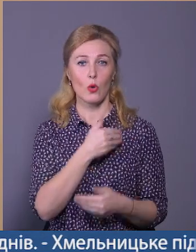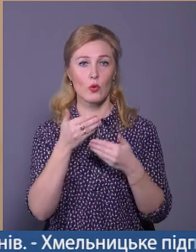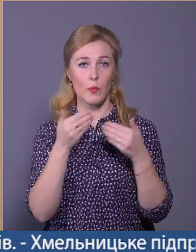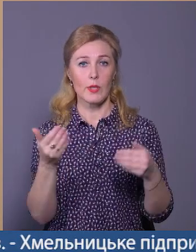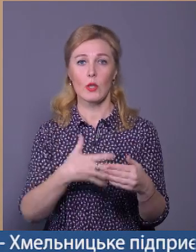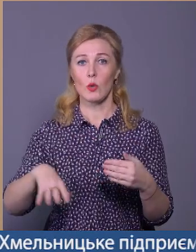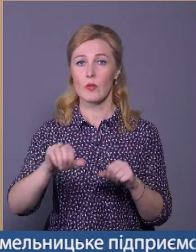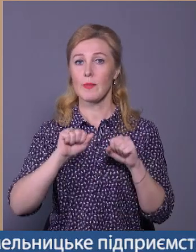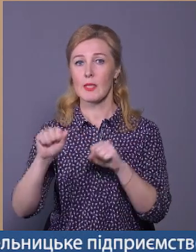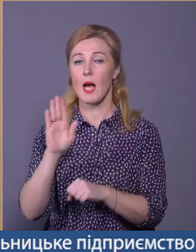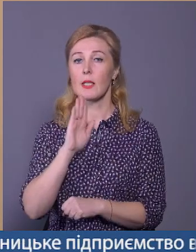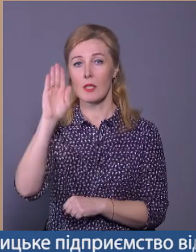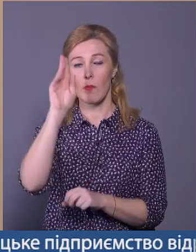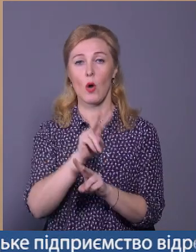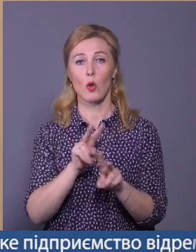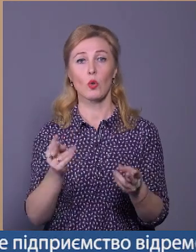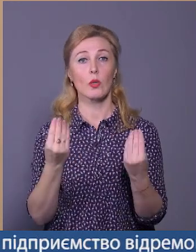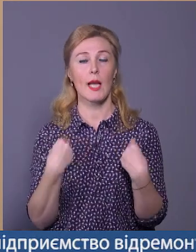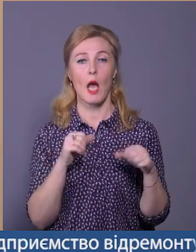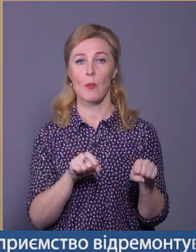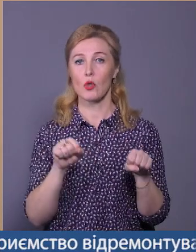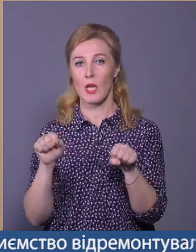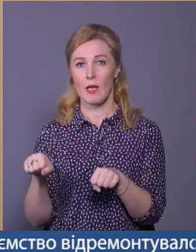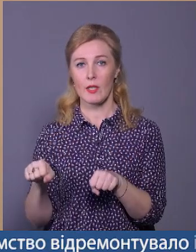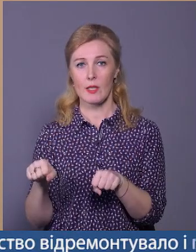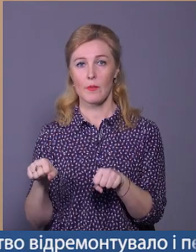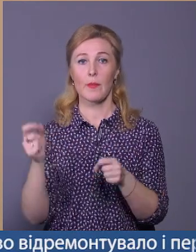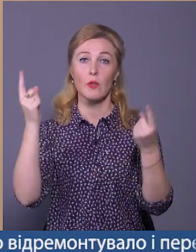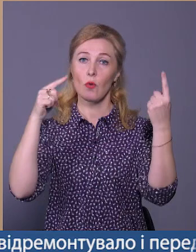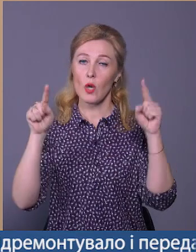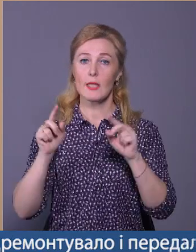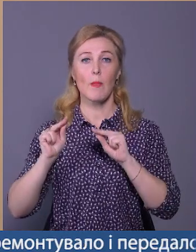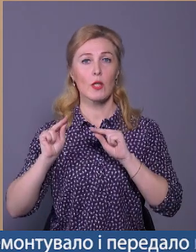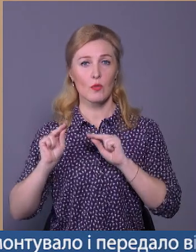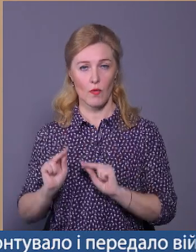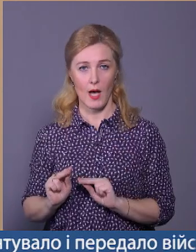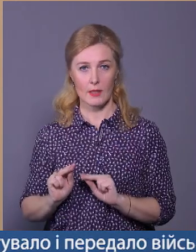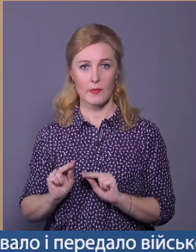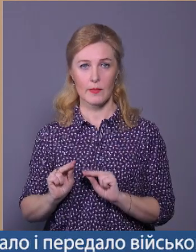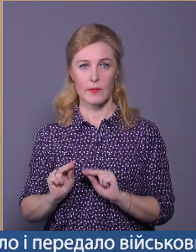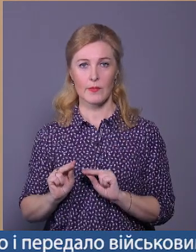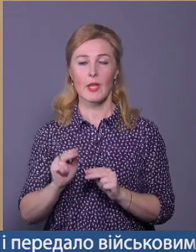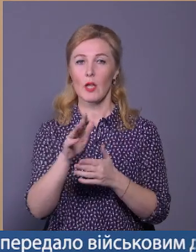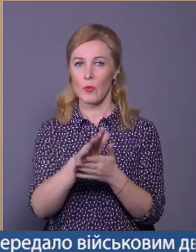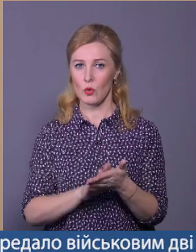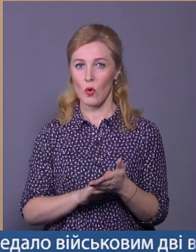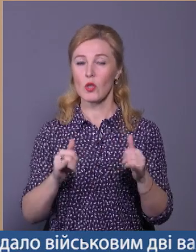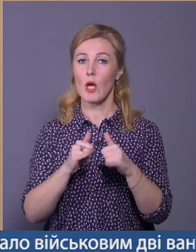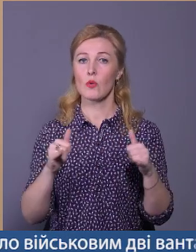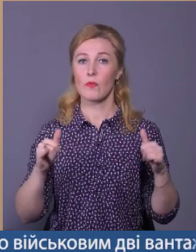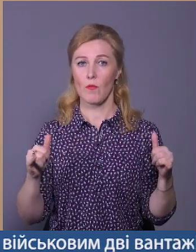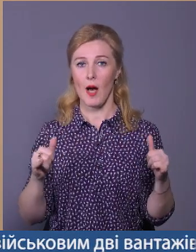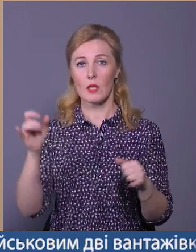захисникам і захисницям, які дають нам можливість творити, працювати і продовжувати розвивати